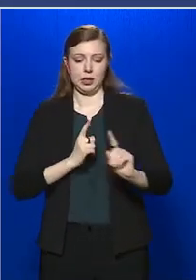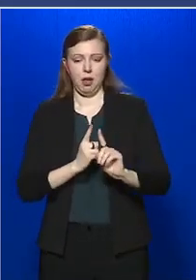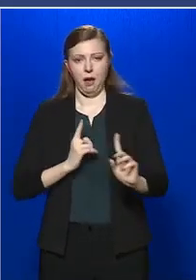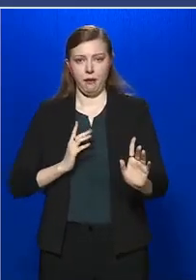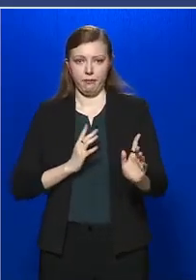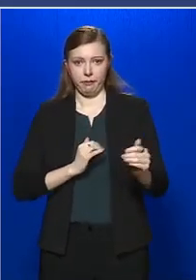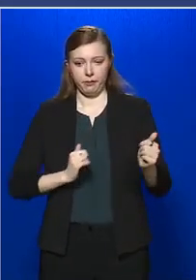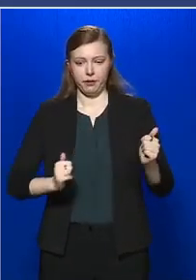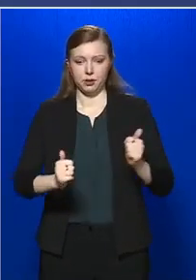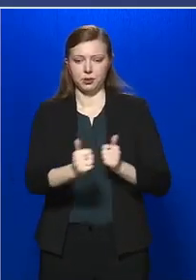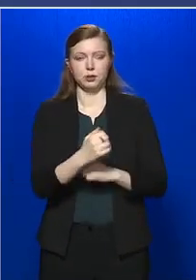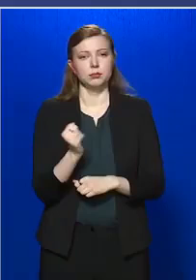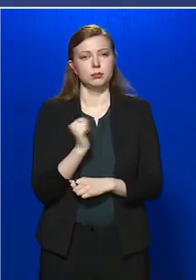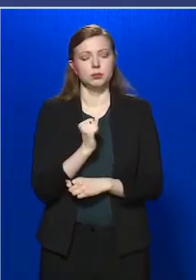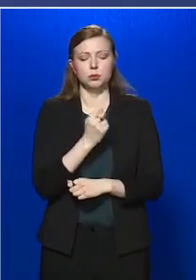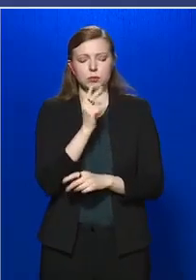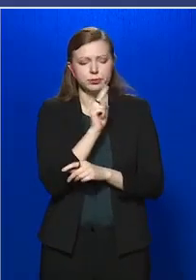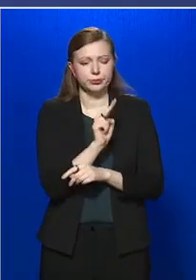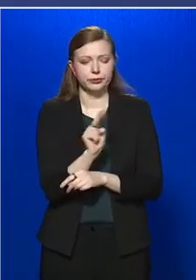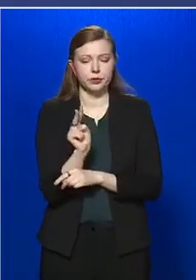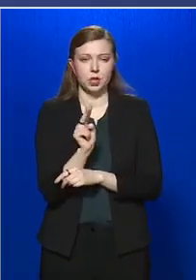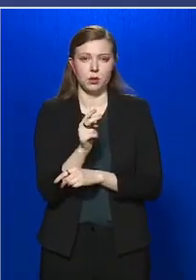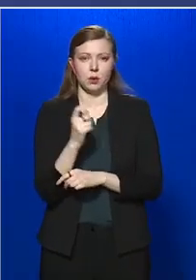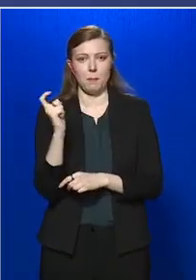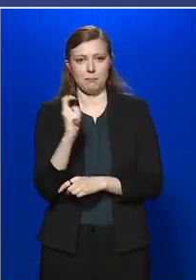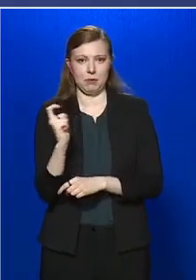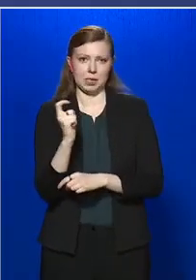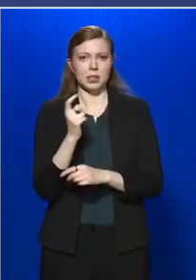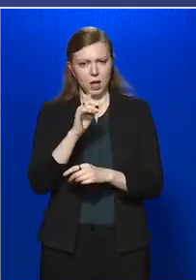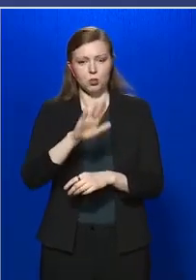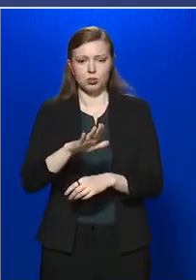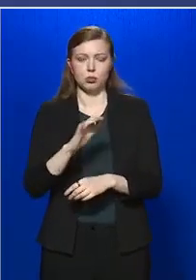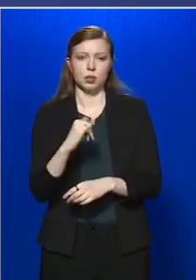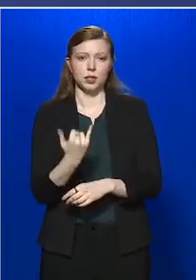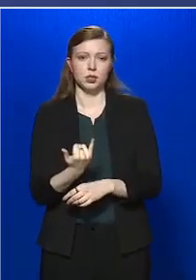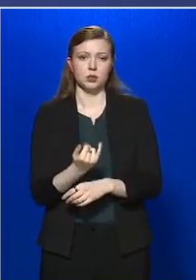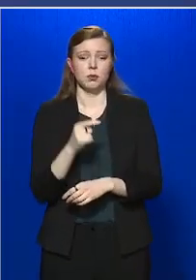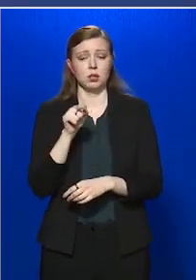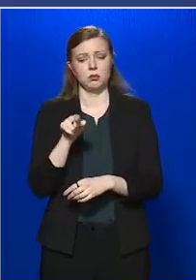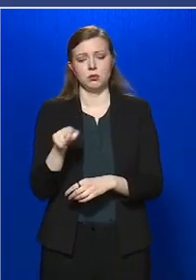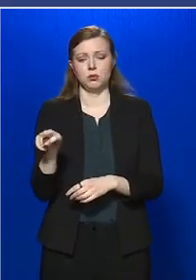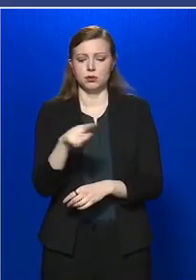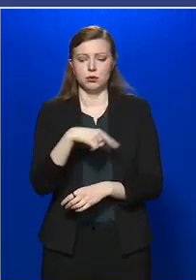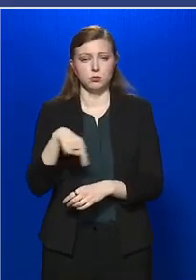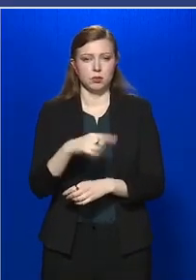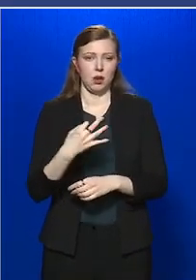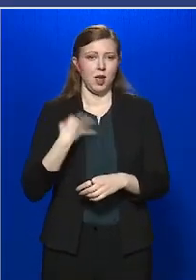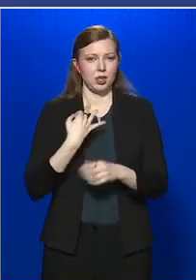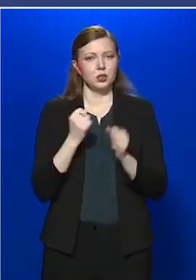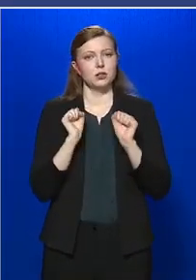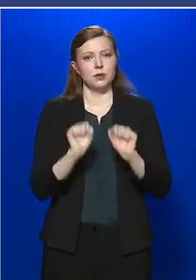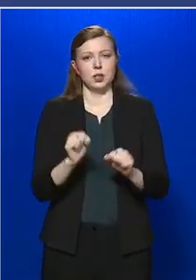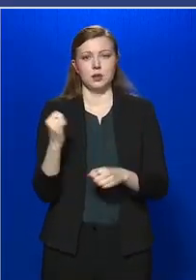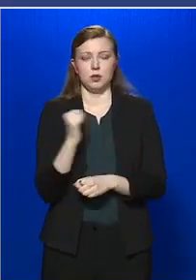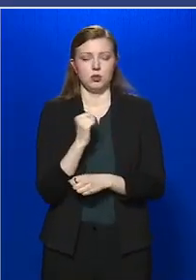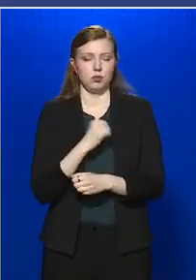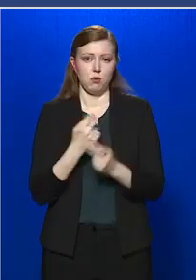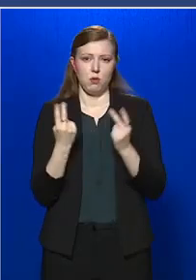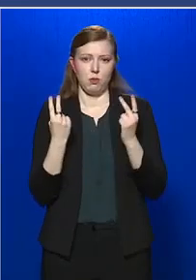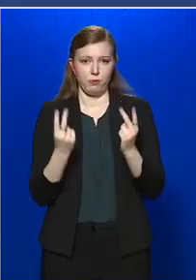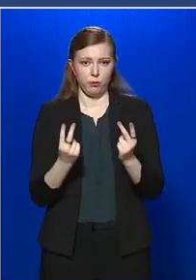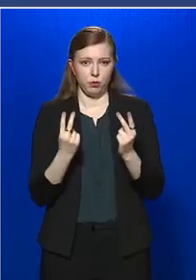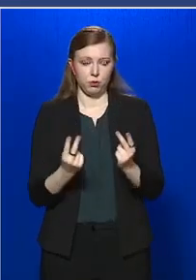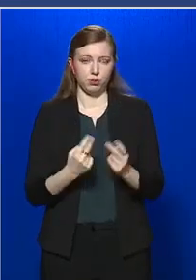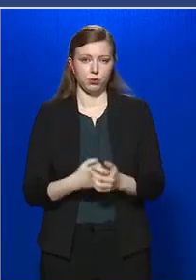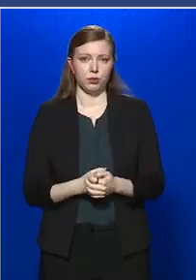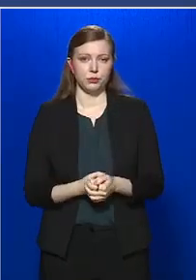nagyon figyeljünk és ügyeljünk a pénztárosokra is, hiszen az ő egészségüknek a védelme is nagyon fontos.